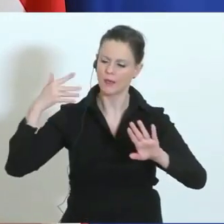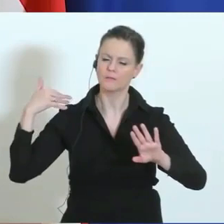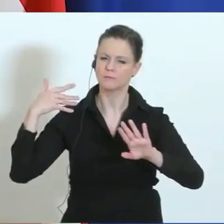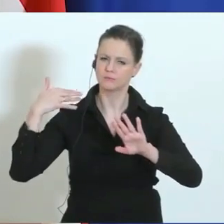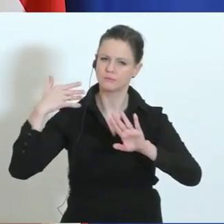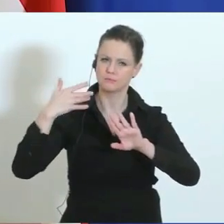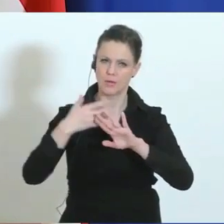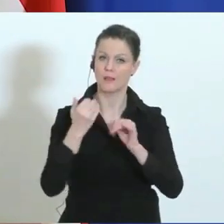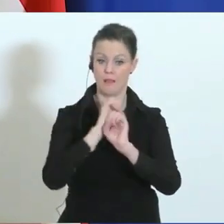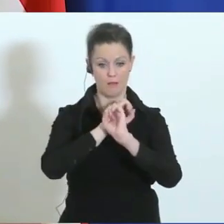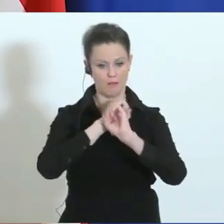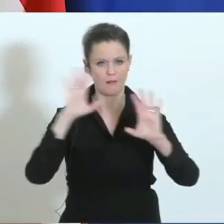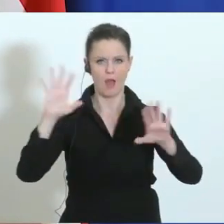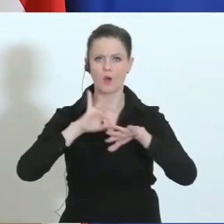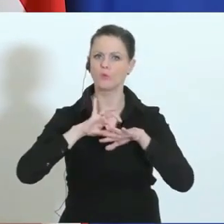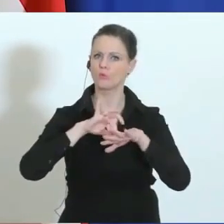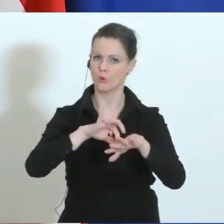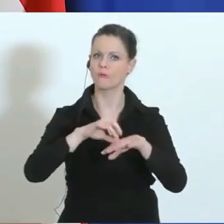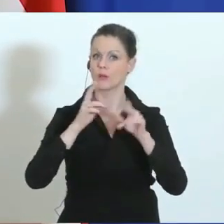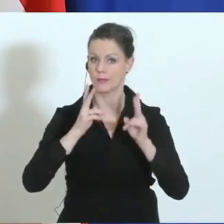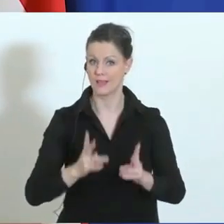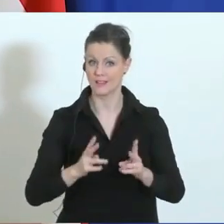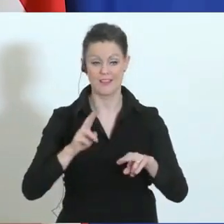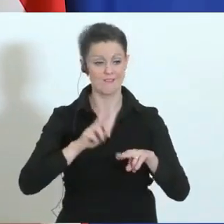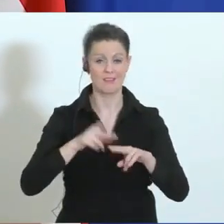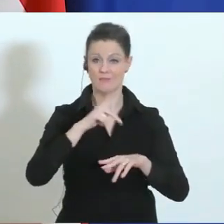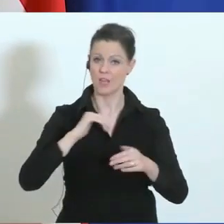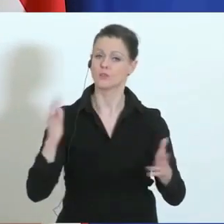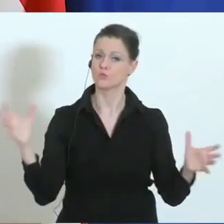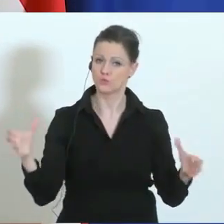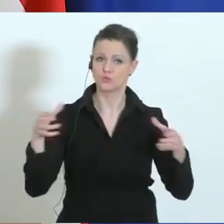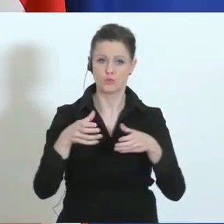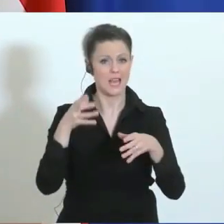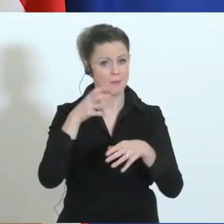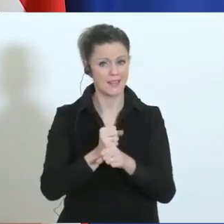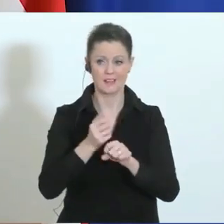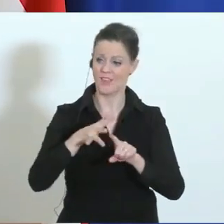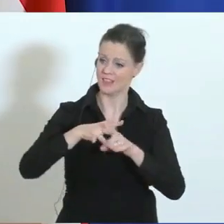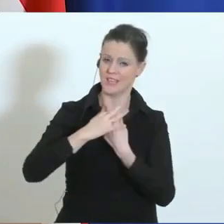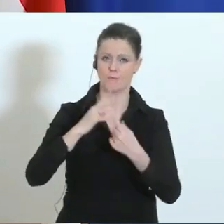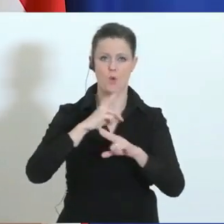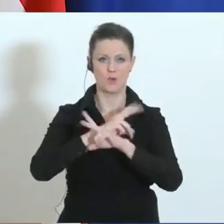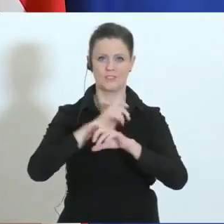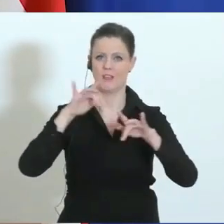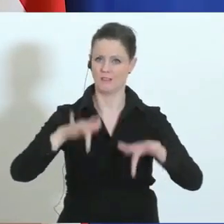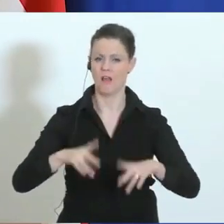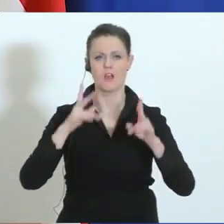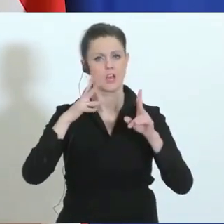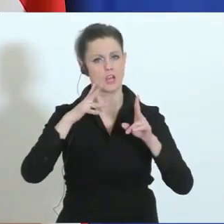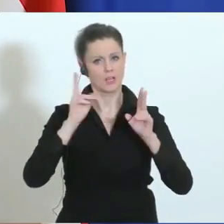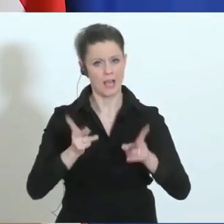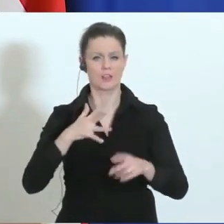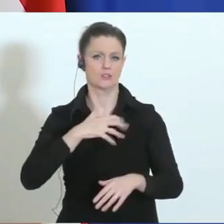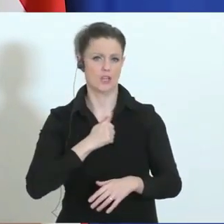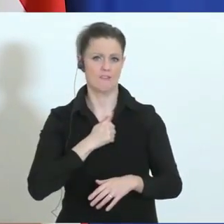sehr klar in der Durchführung sind. Und wenn wir alle gemeinsam zusammenhalten, wenn wir dieses Team Österreich bilden, haben wir auch gemeinsam eine